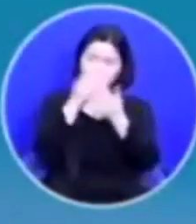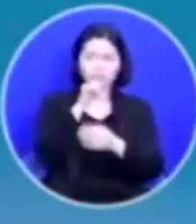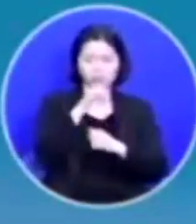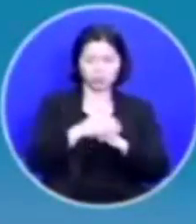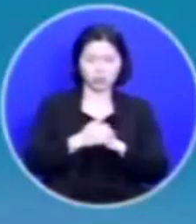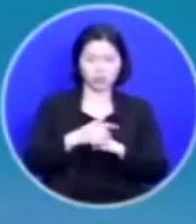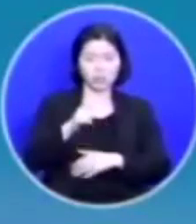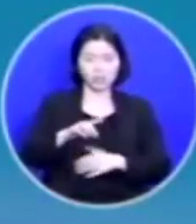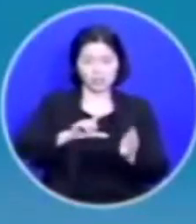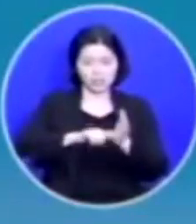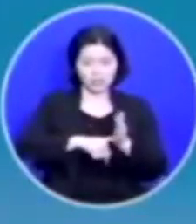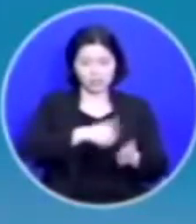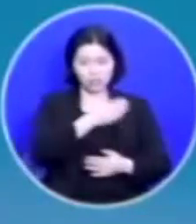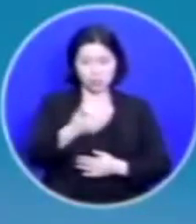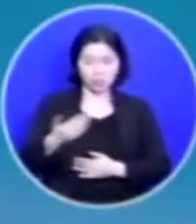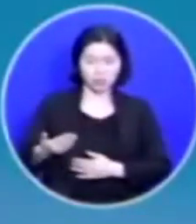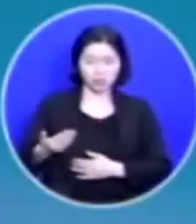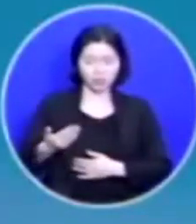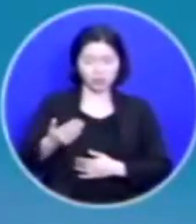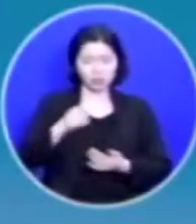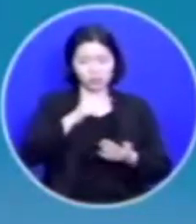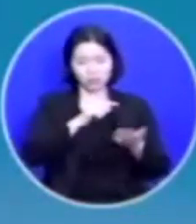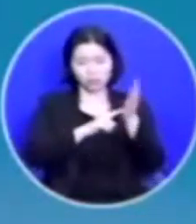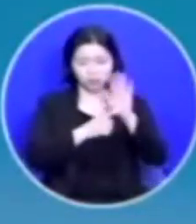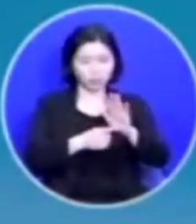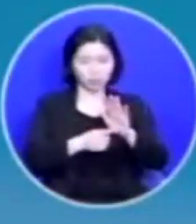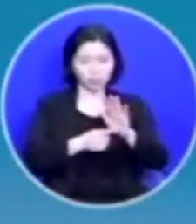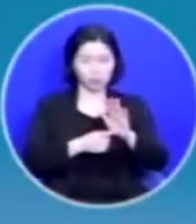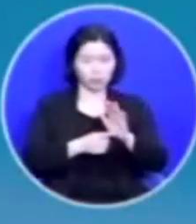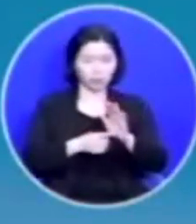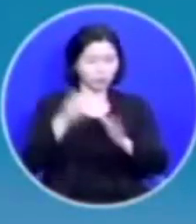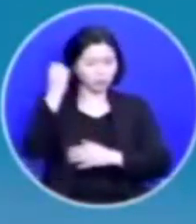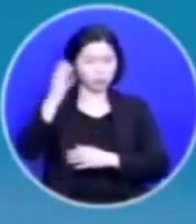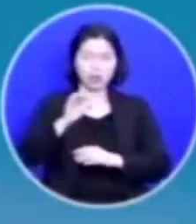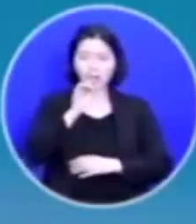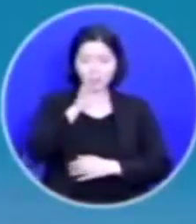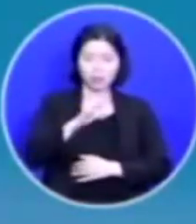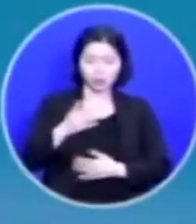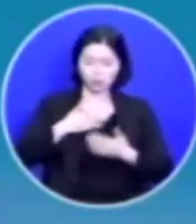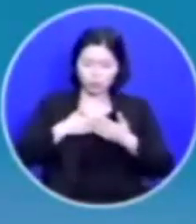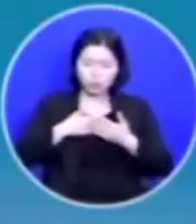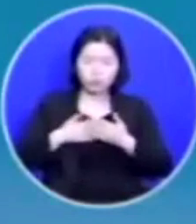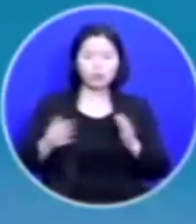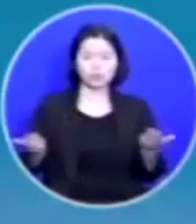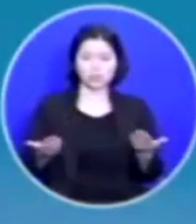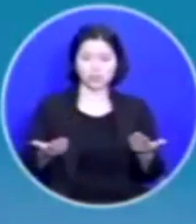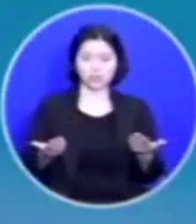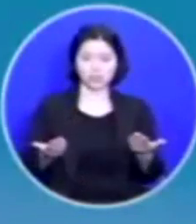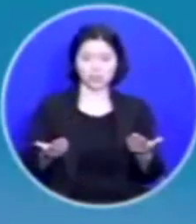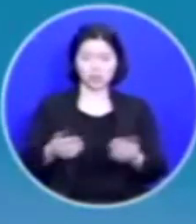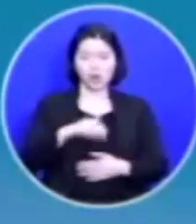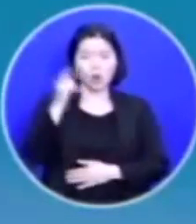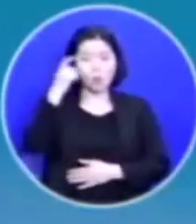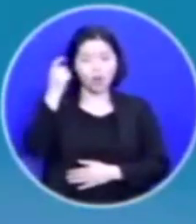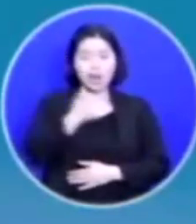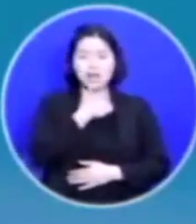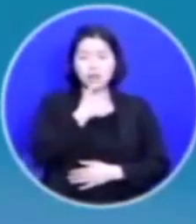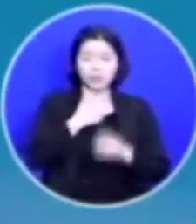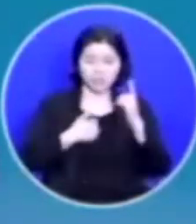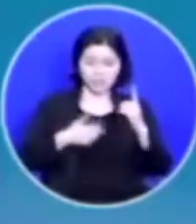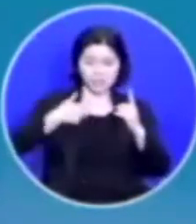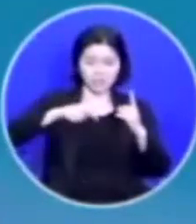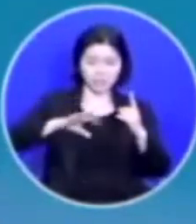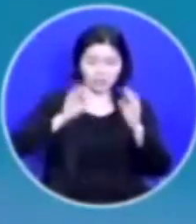이것은 시대가 변한 징조라고만 넘길 수 없습니다 두려운 일입니다 두려운 일 왜? 로마서 1장에 보면